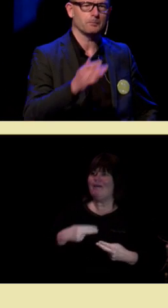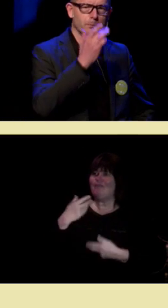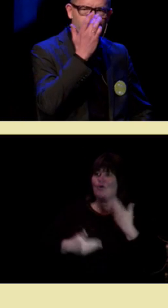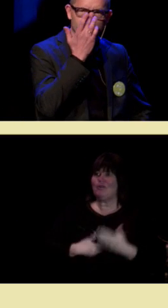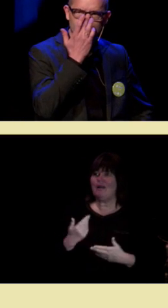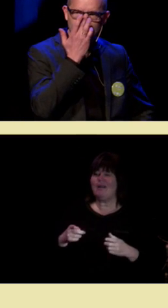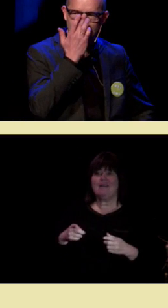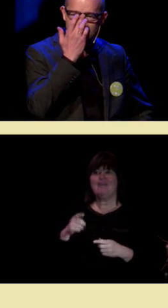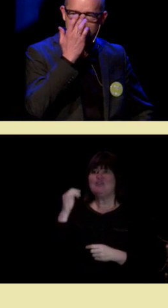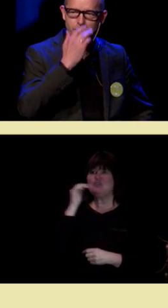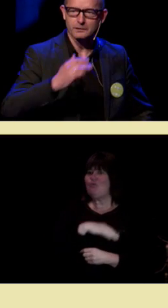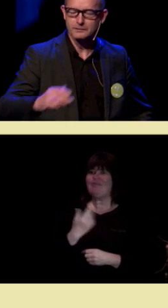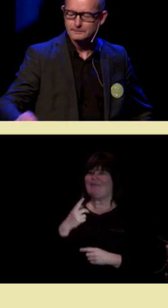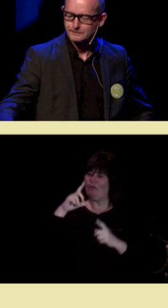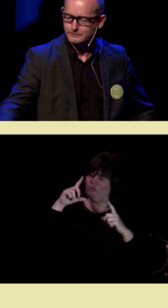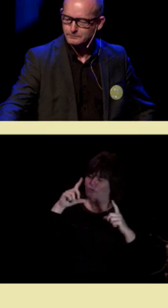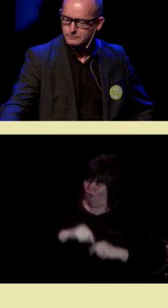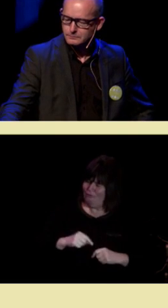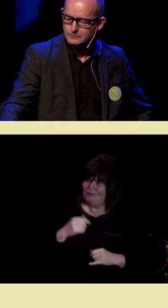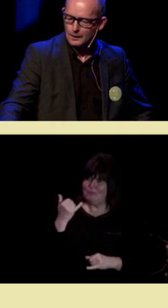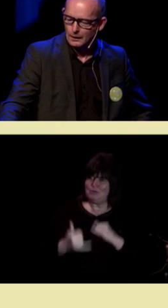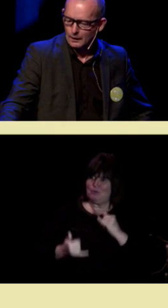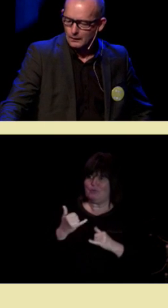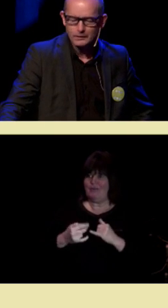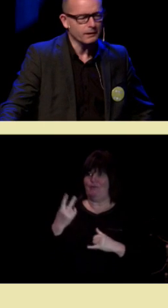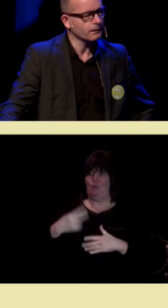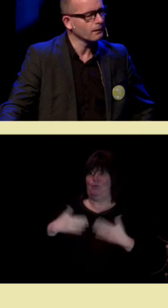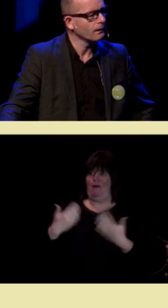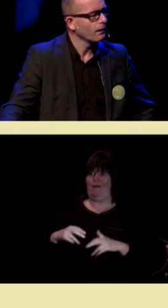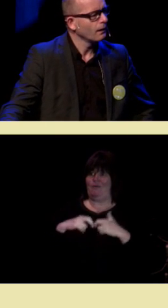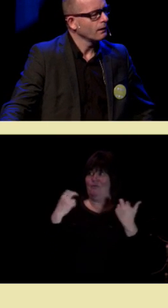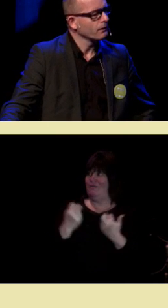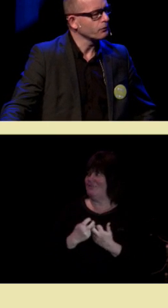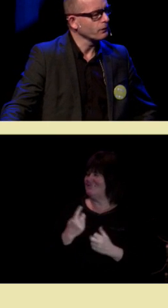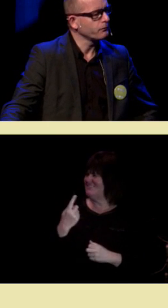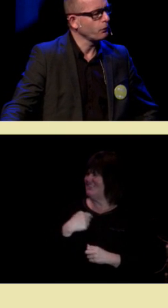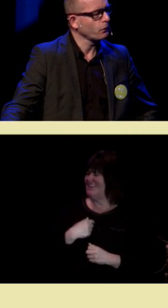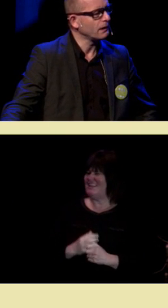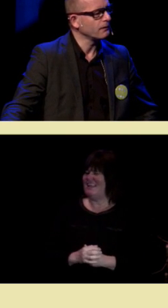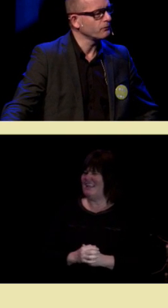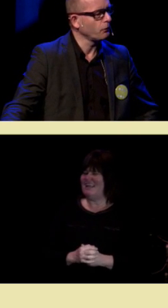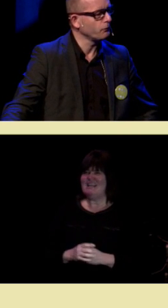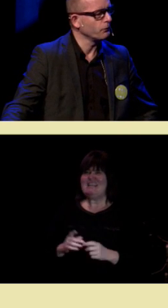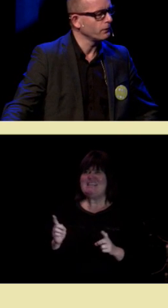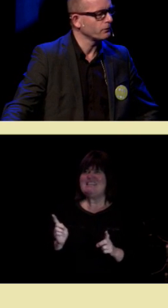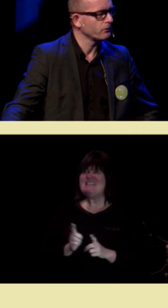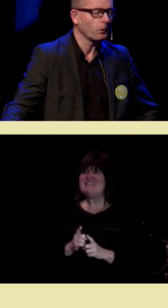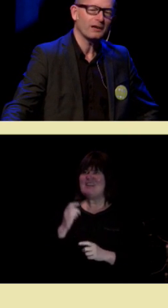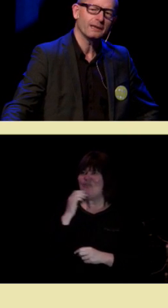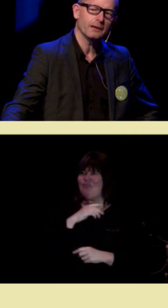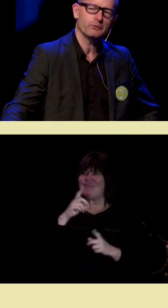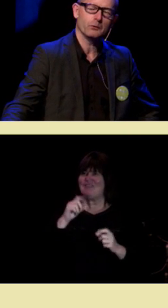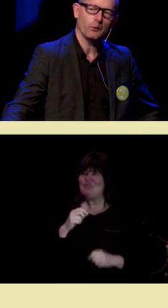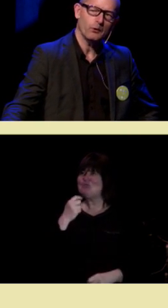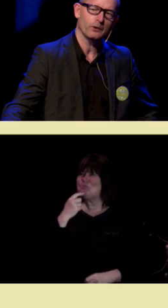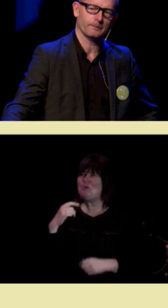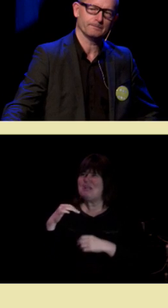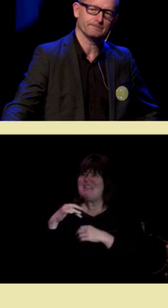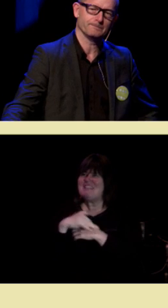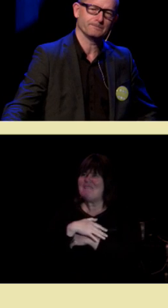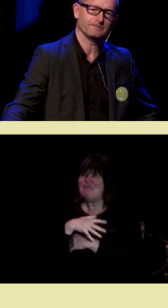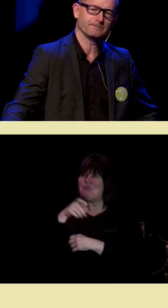på tampen av to-dagers-konferanse. Jeg tenkte, sånn at folk ikke sovner, og så spør de en neurolog.